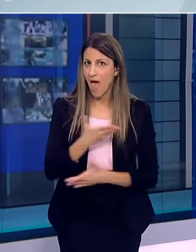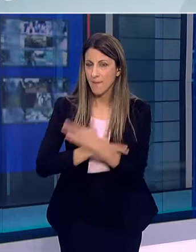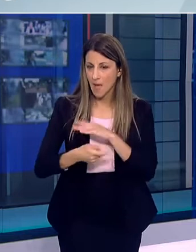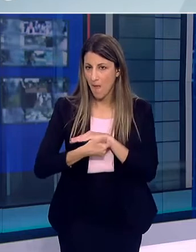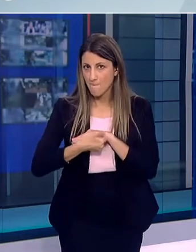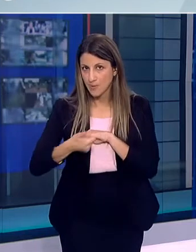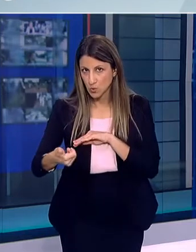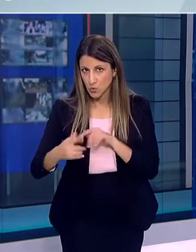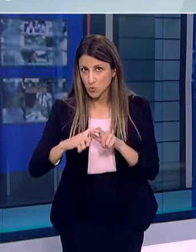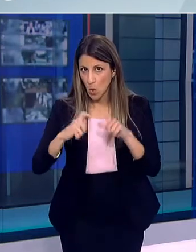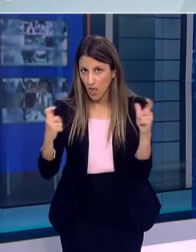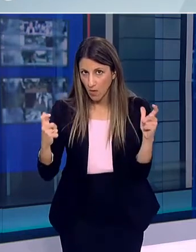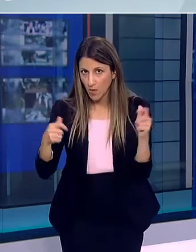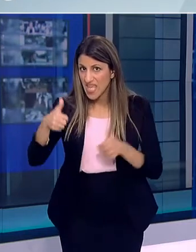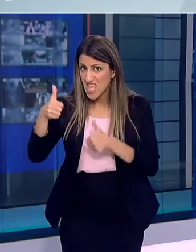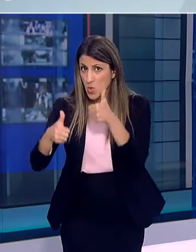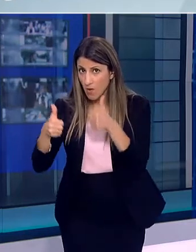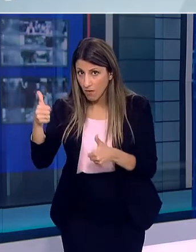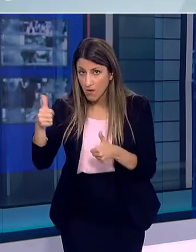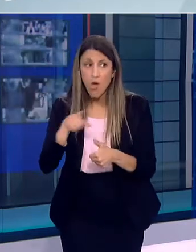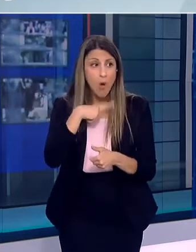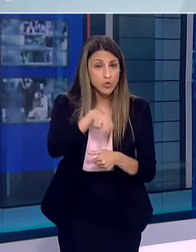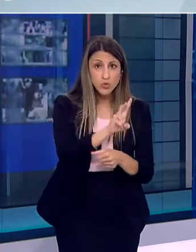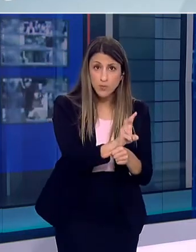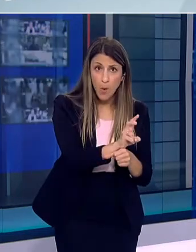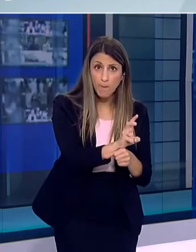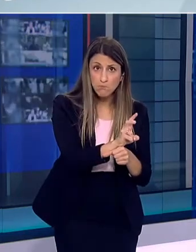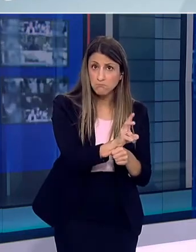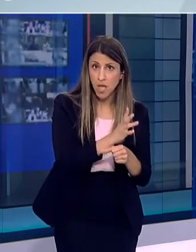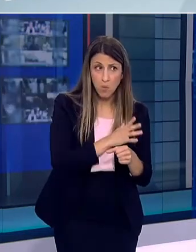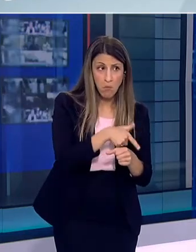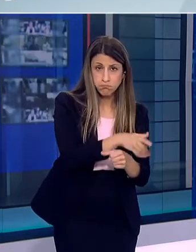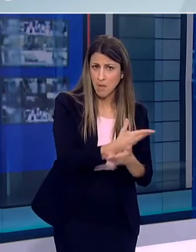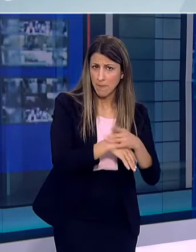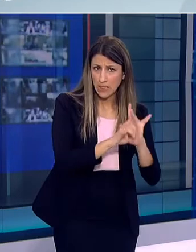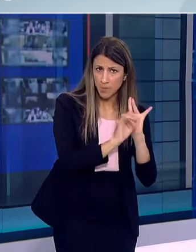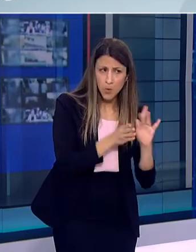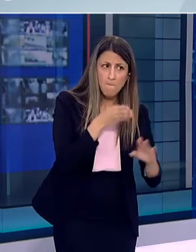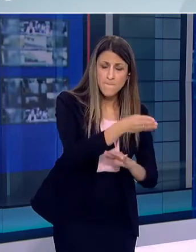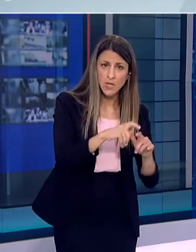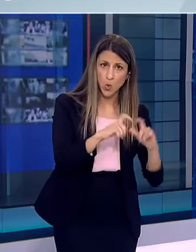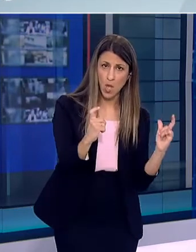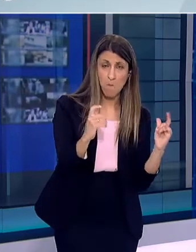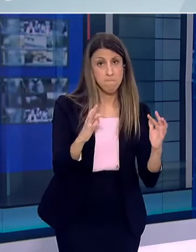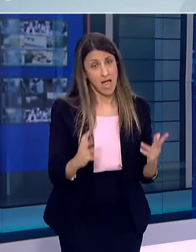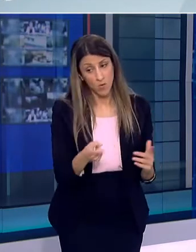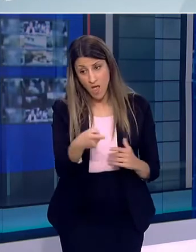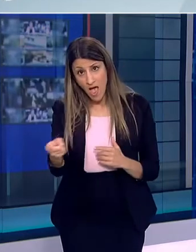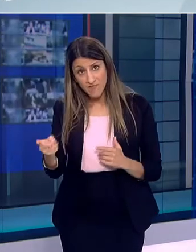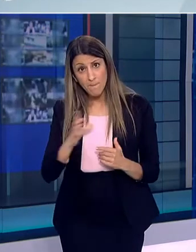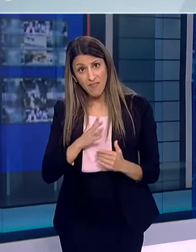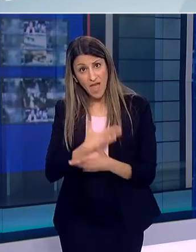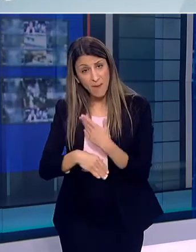Ιούνιο όπως και τα υπόλοιπα Με βάση τα καλά επιδημιολογικά δεδομένα Δεδομένου ότι το σχολείο Σε αυτή την περίπτωση εκτός από χώρος